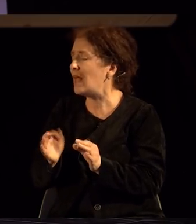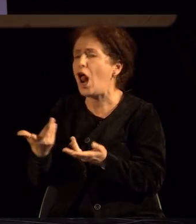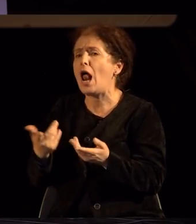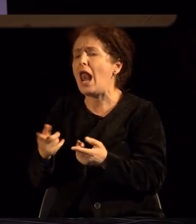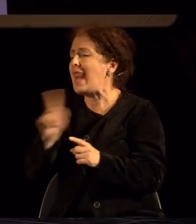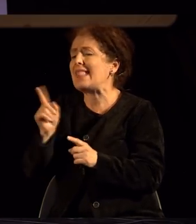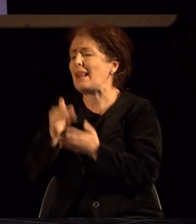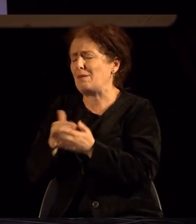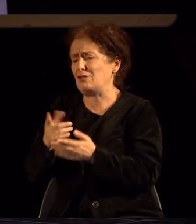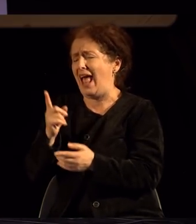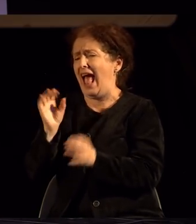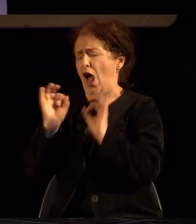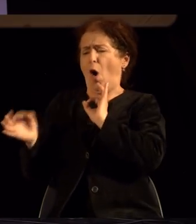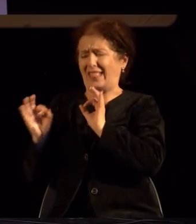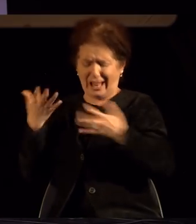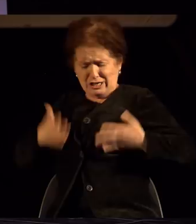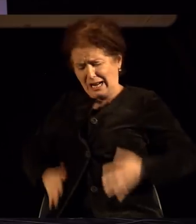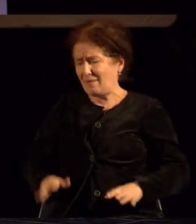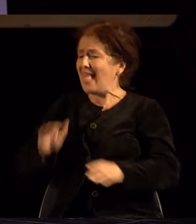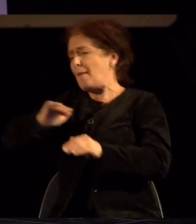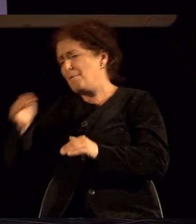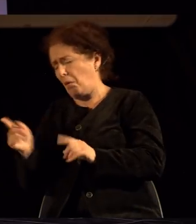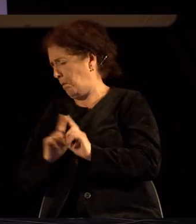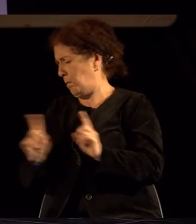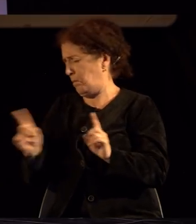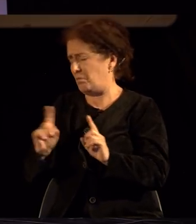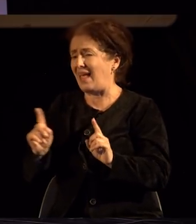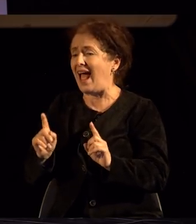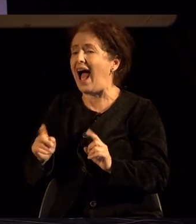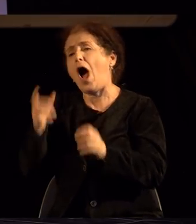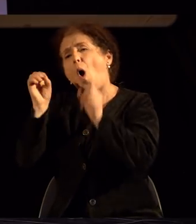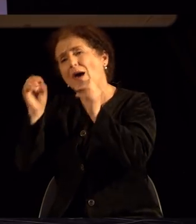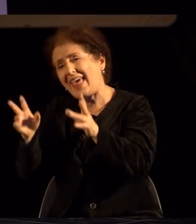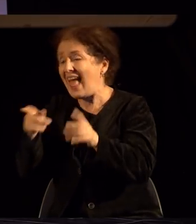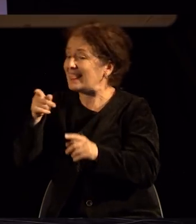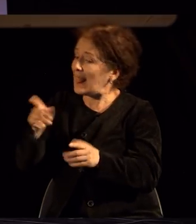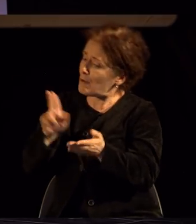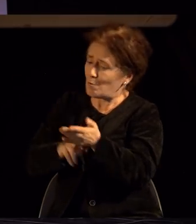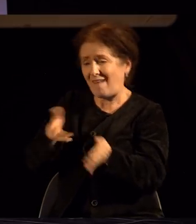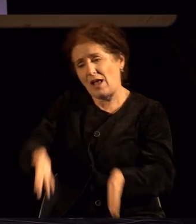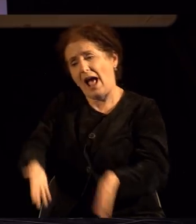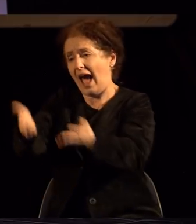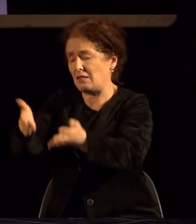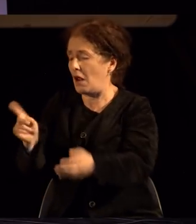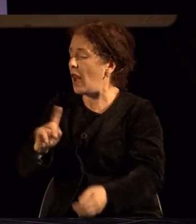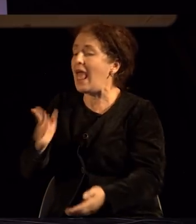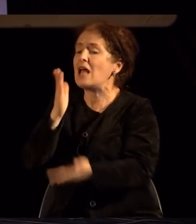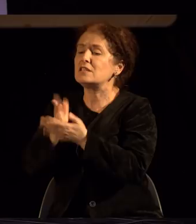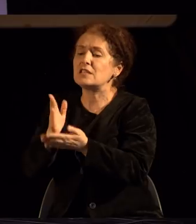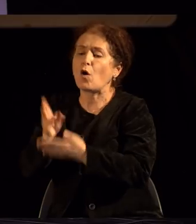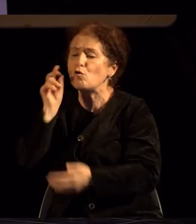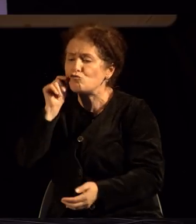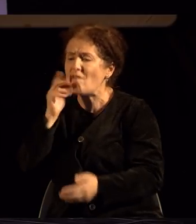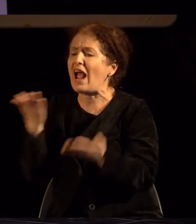совршен да припаѓате некаде и тоа да биде као нешто аха окей сега ти имаш право на задоволството не секој